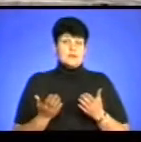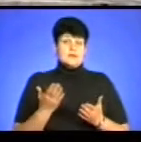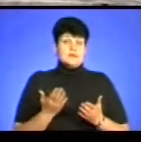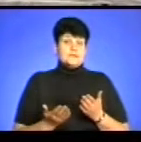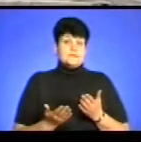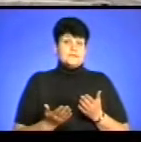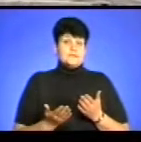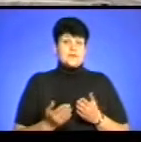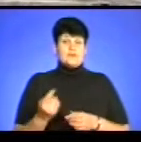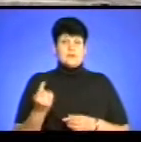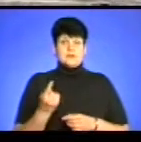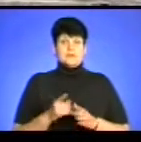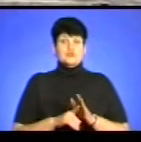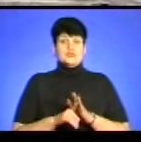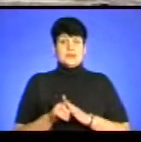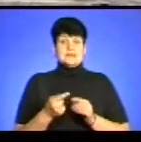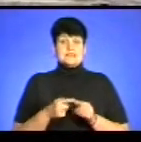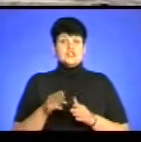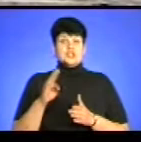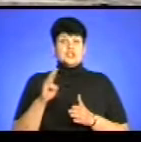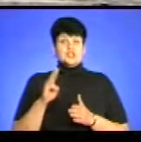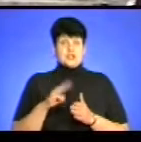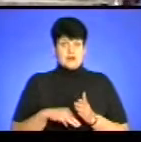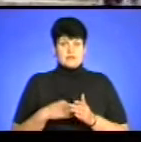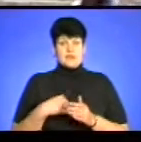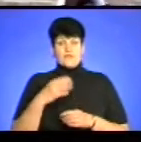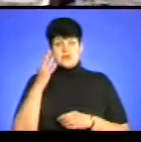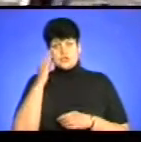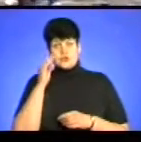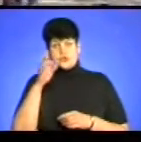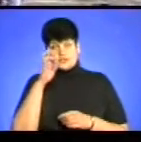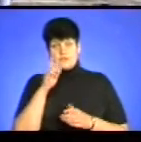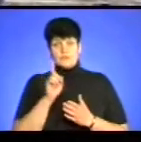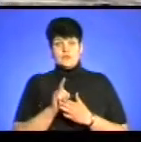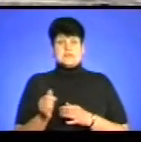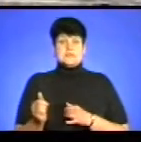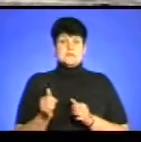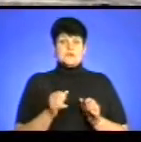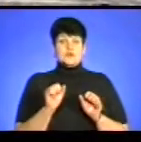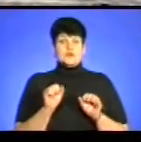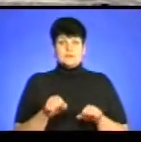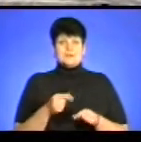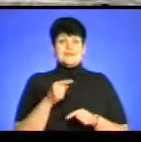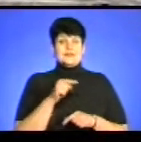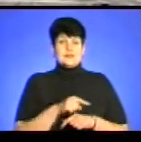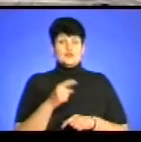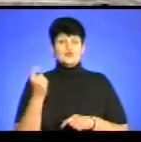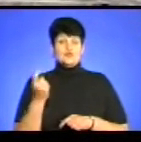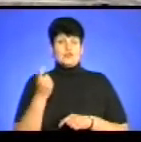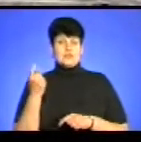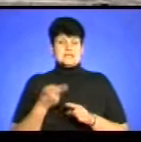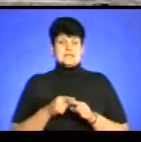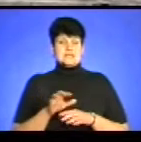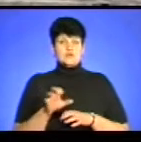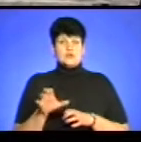перш ніж запроваджувати такі штрафи, я вважаю, що держава мала би забезпечити можливість тим господарям цих